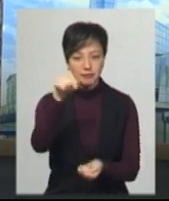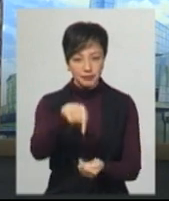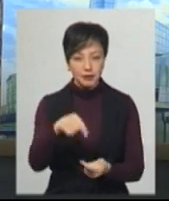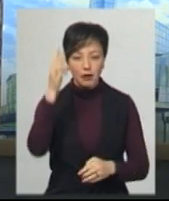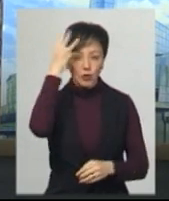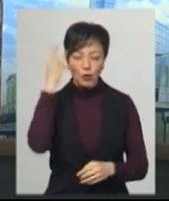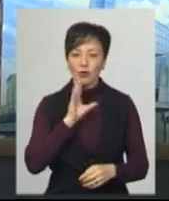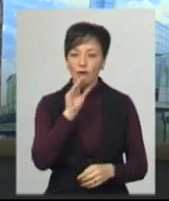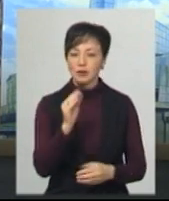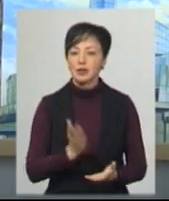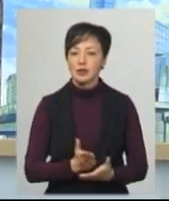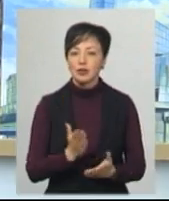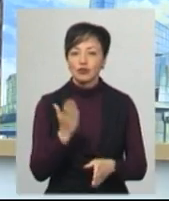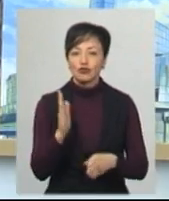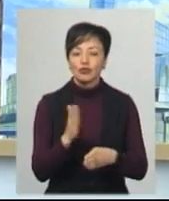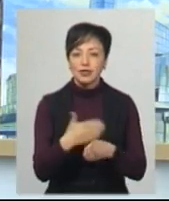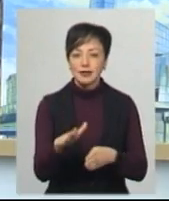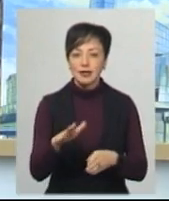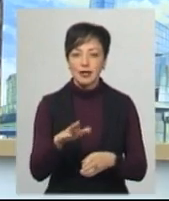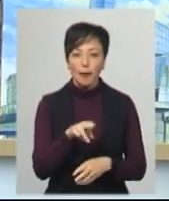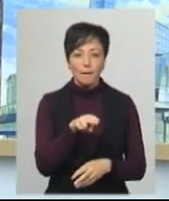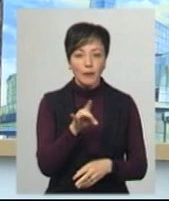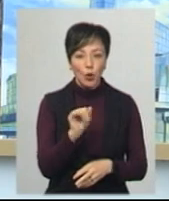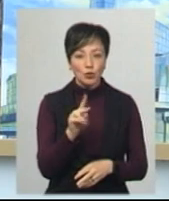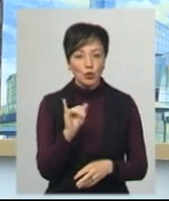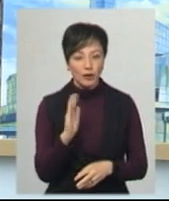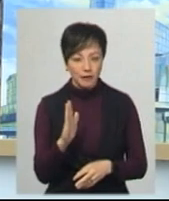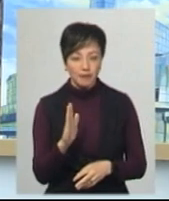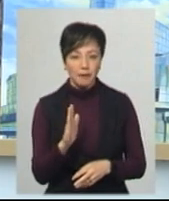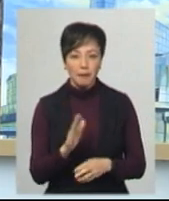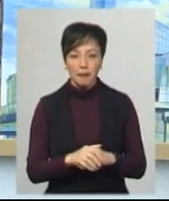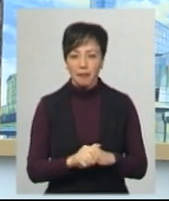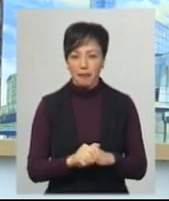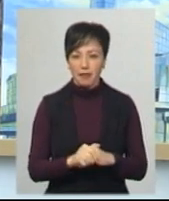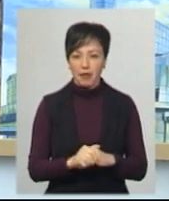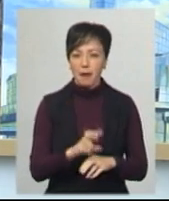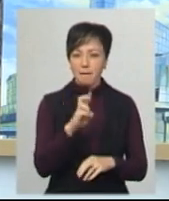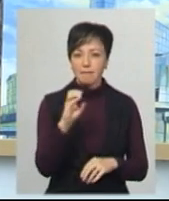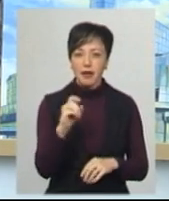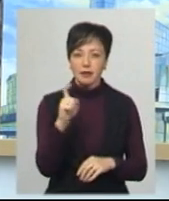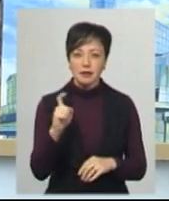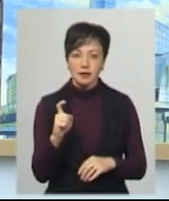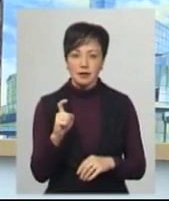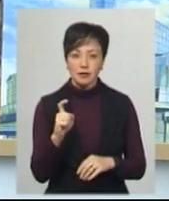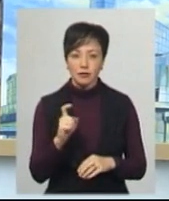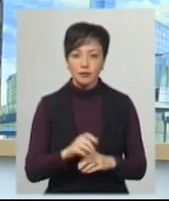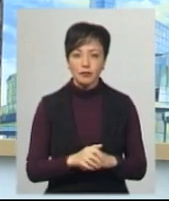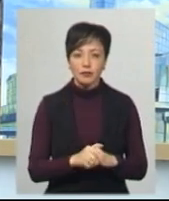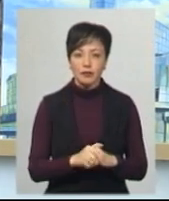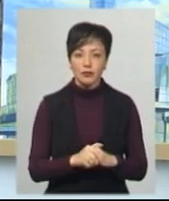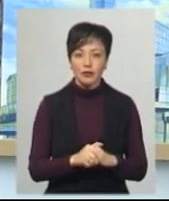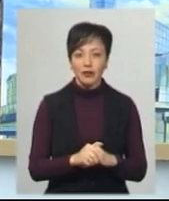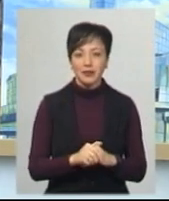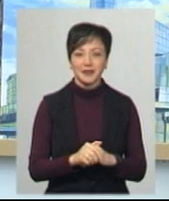говірці, її частині проскурівській, це, наприклад, без. Як ви думаєте, що це таке? Це